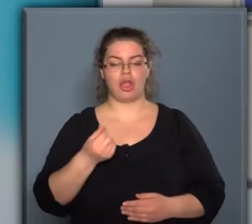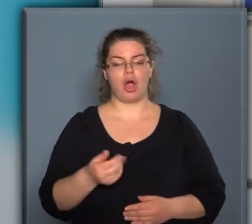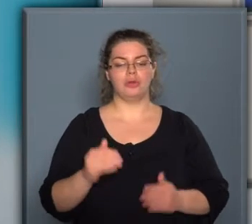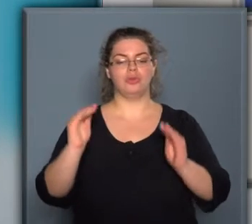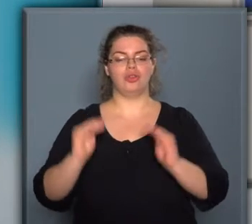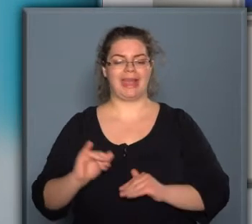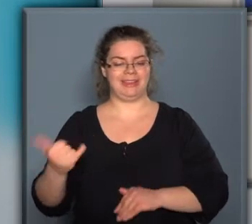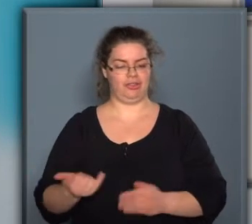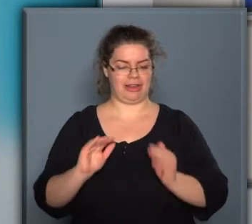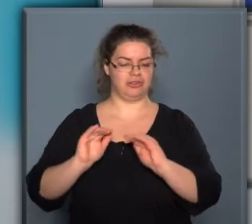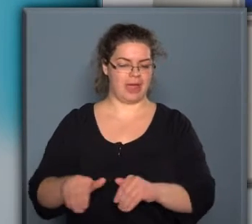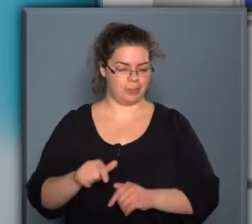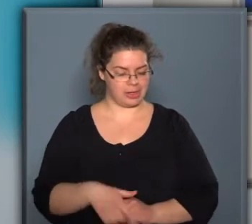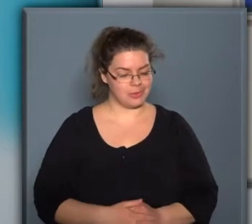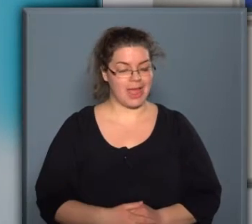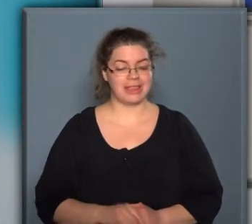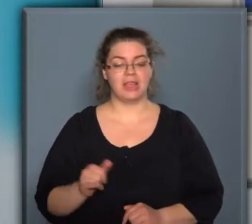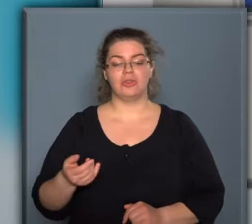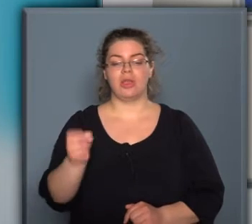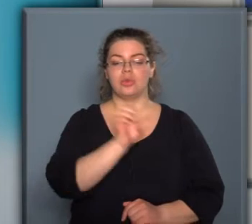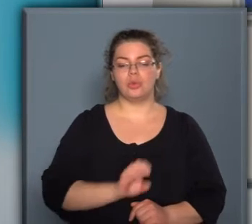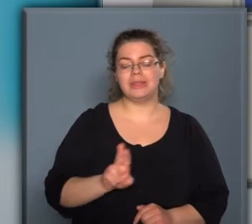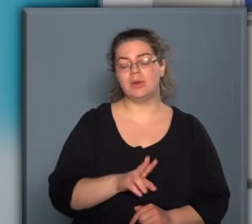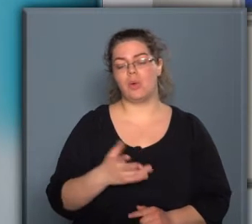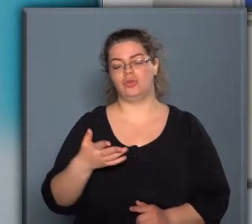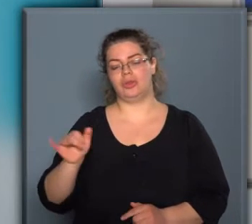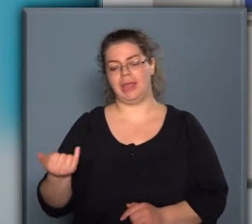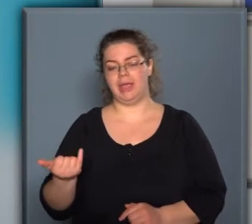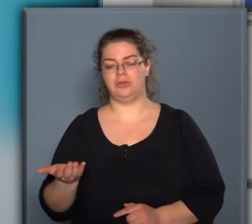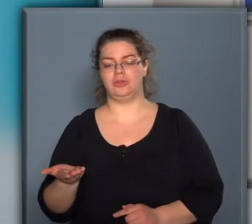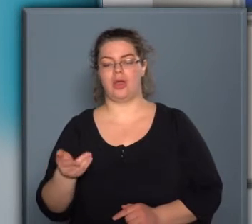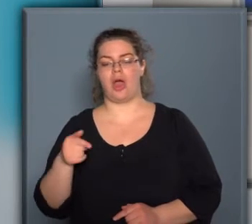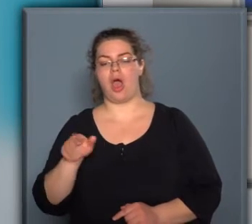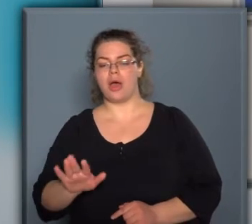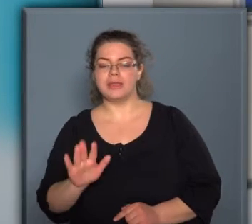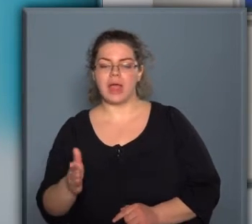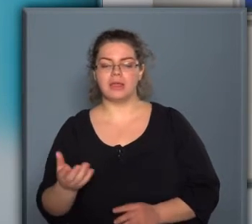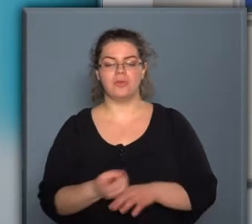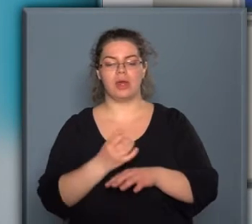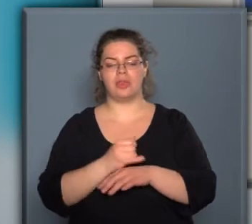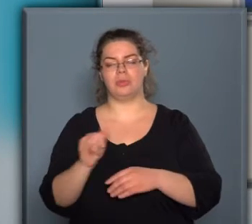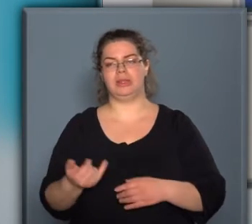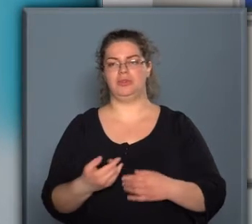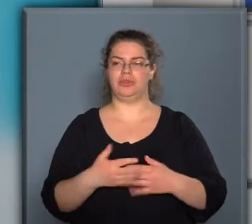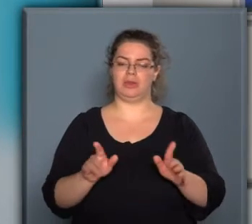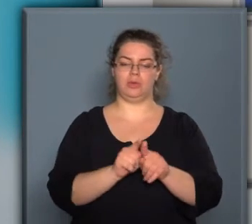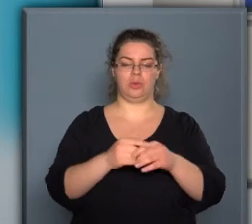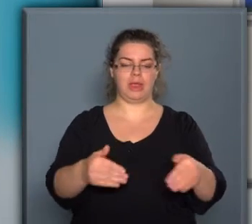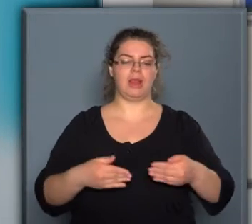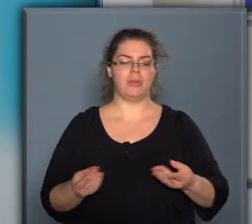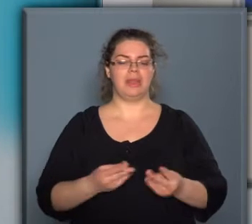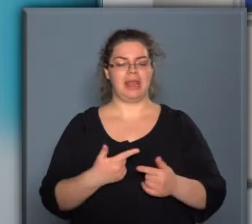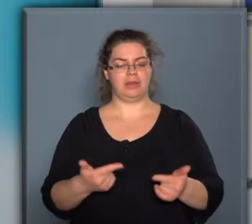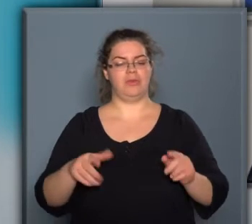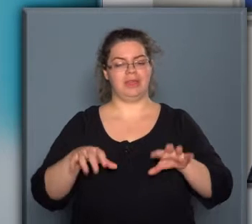adócsökkentésekkel is támogatjuk ezt. Az uniós és hazai forrásokban nyitottunk olyan kereteket, amelyek lehetővé teszik azt, hogy ebbe